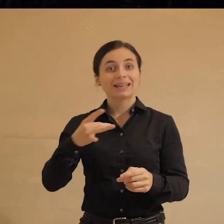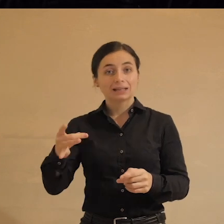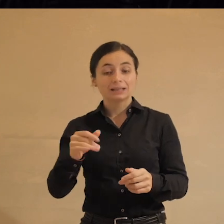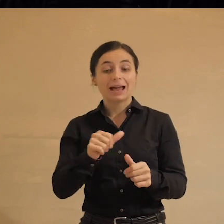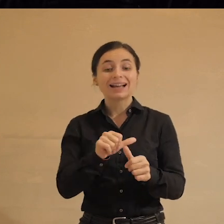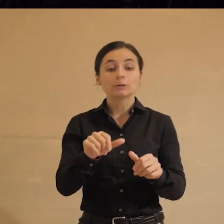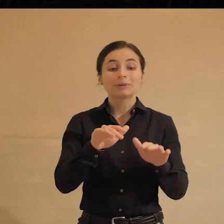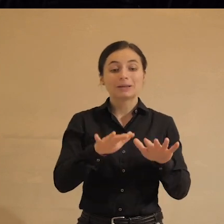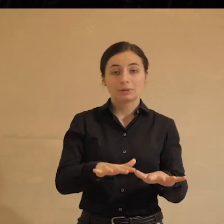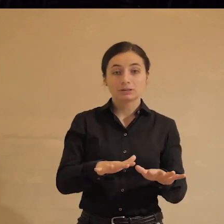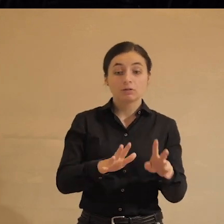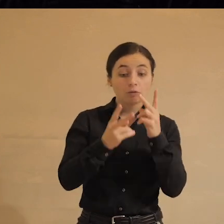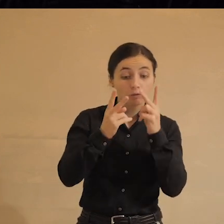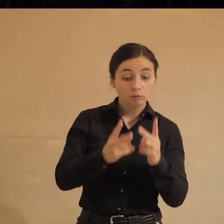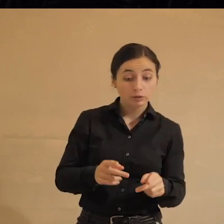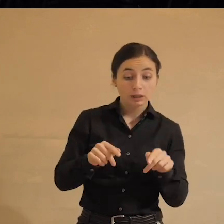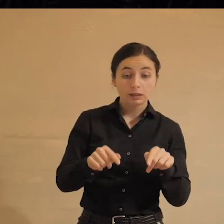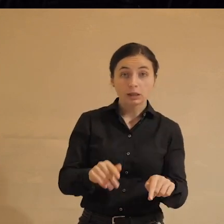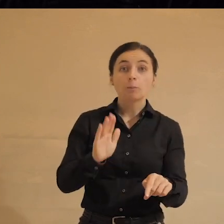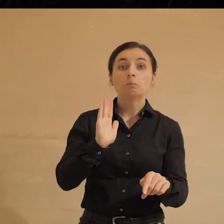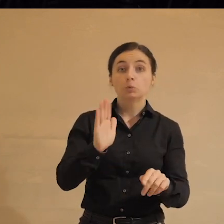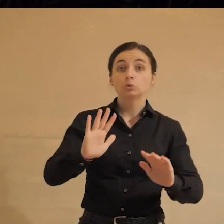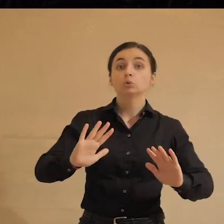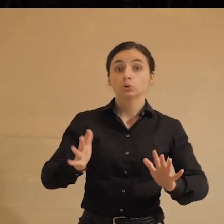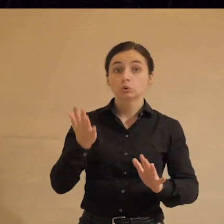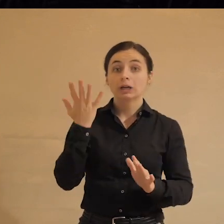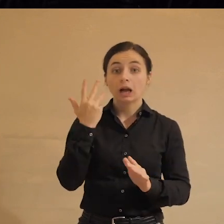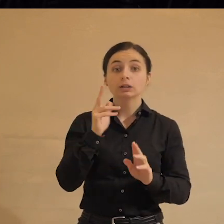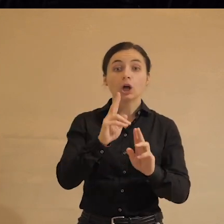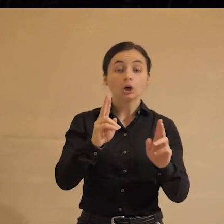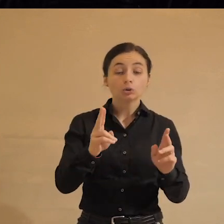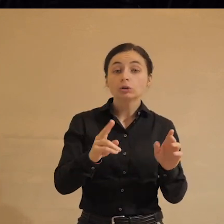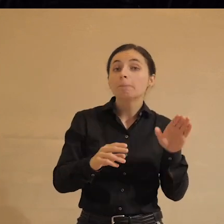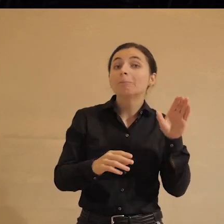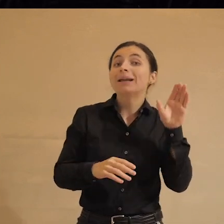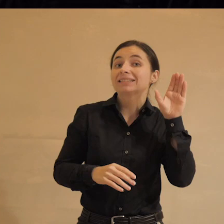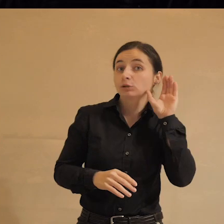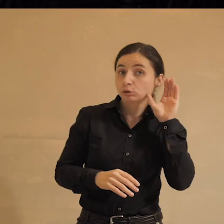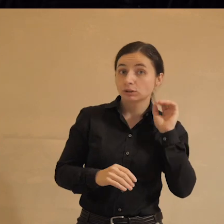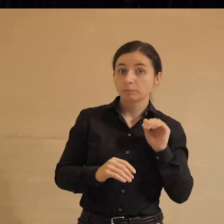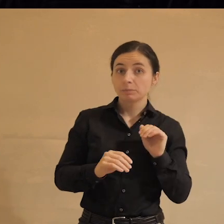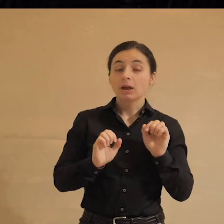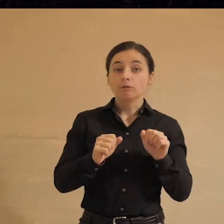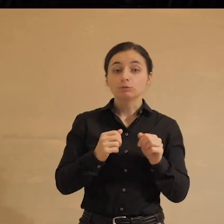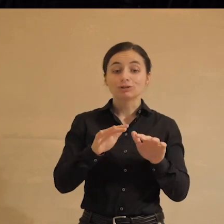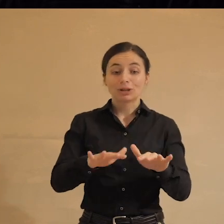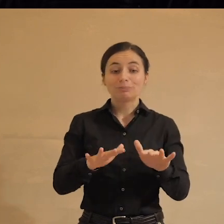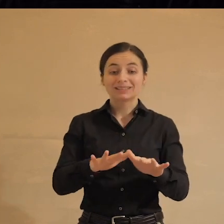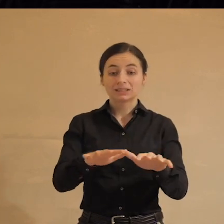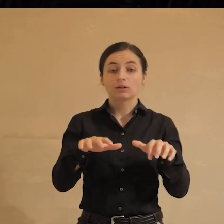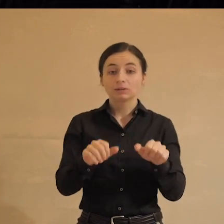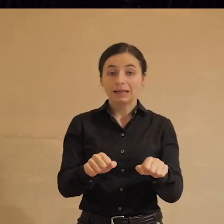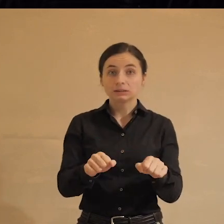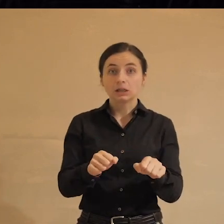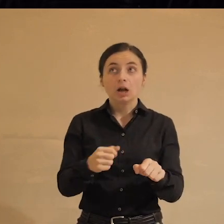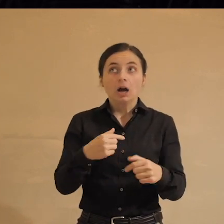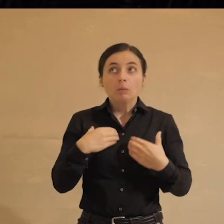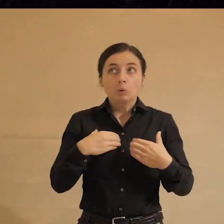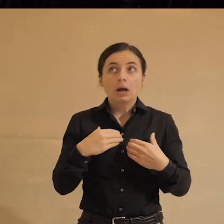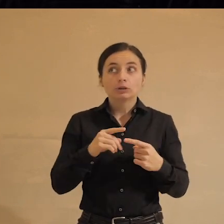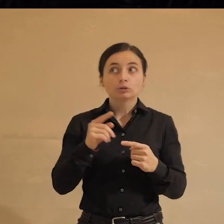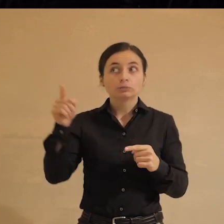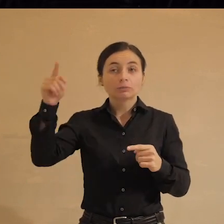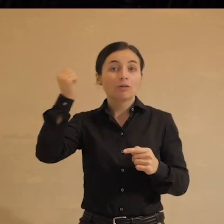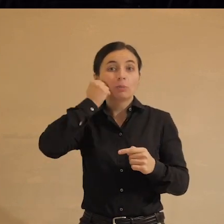особенно местного уровня, то вы увидите, что там будут случаи, когда кто-то кому-то прислушался. Видимо, местные власти как-то пугаются, что там в Москве